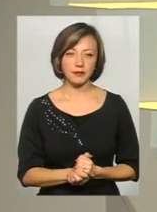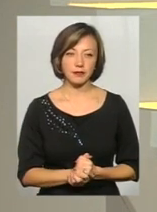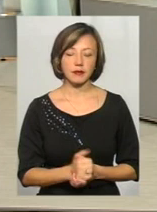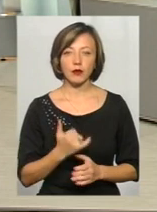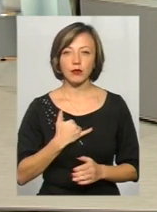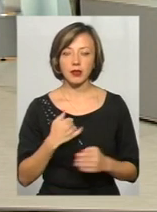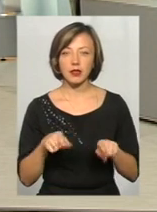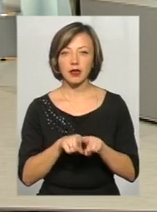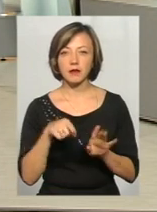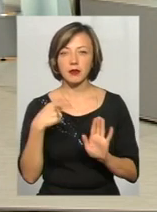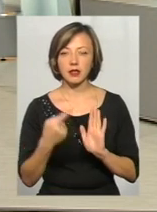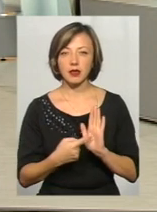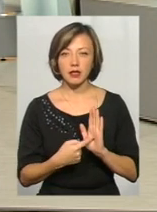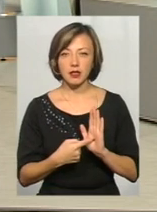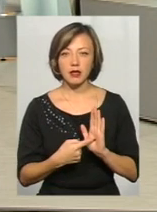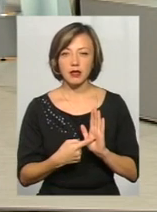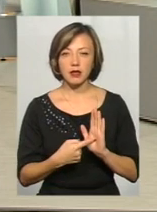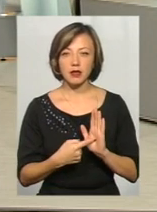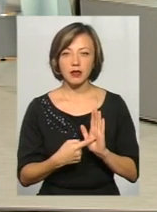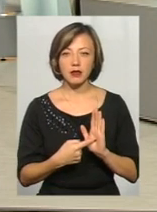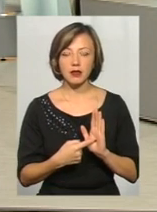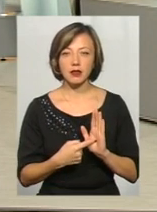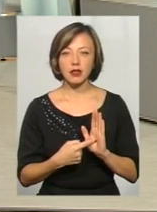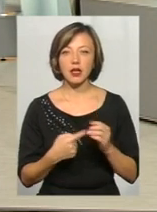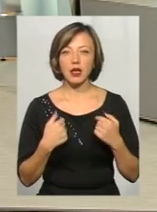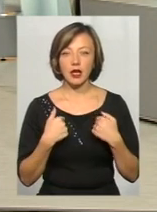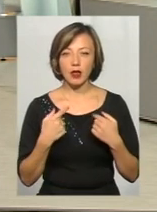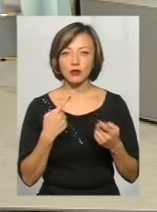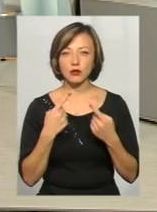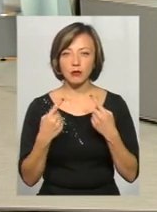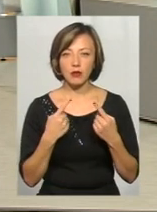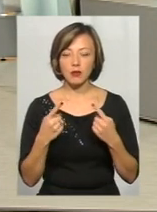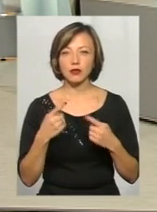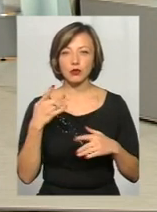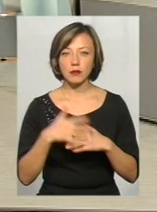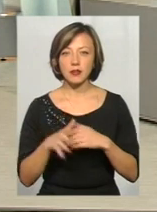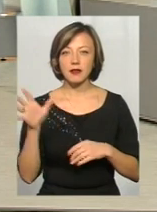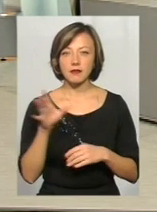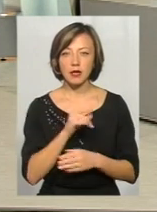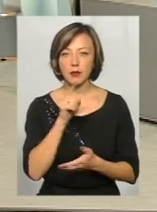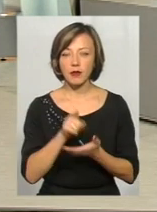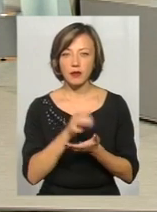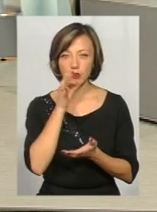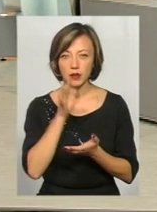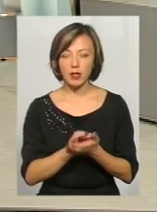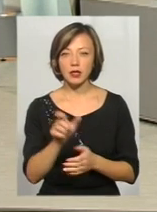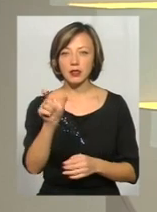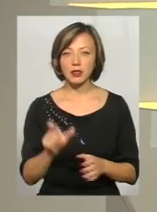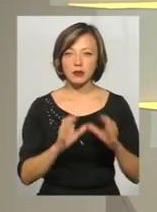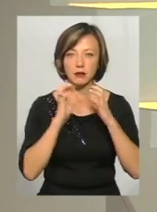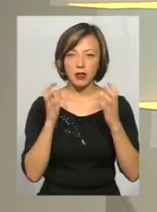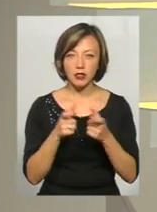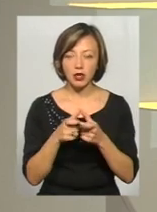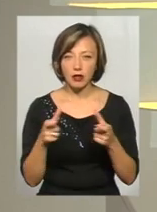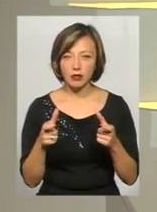таке питання. Я, так, судячи за розмову, зрозумів, що за все повинен відповідати клієнт. Звердження, карток,